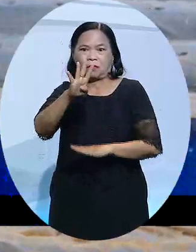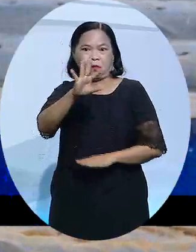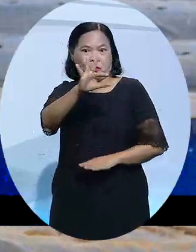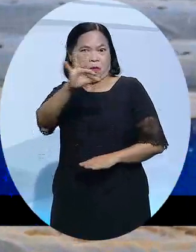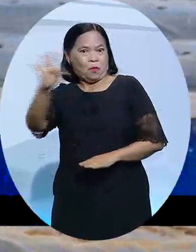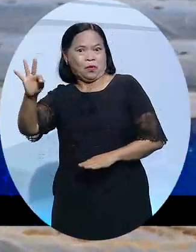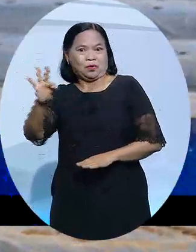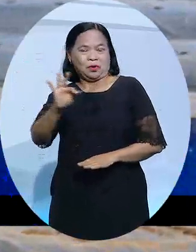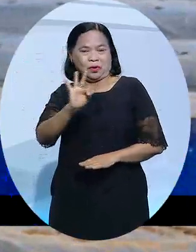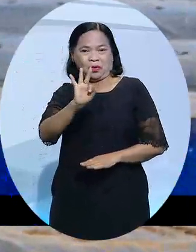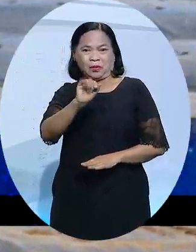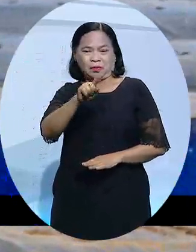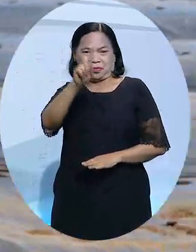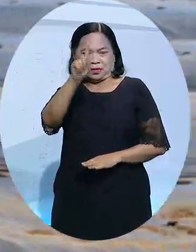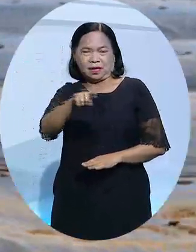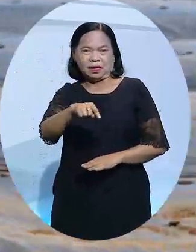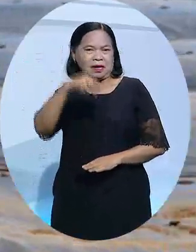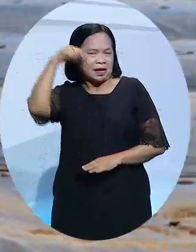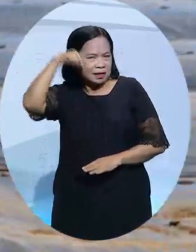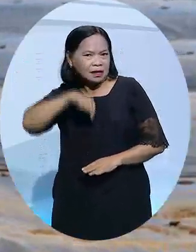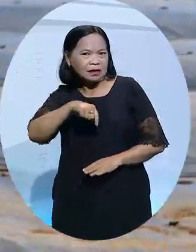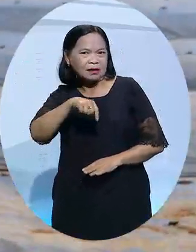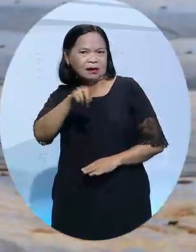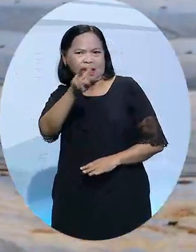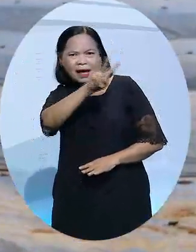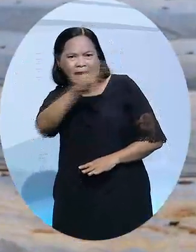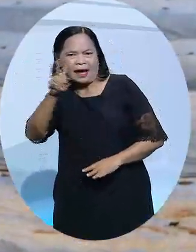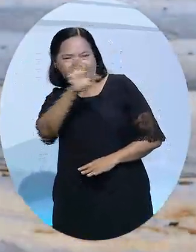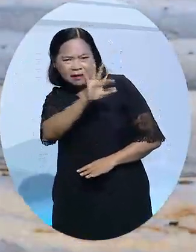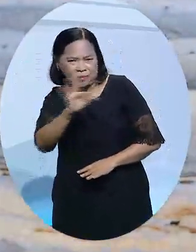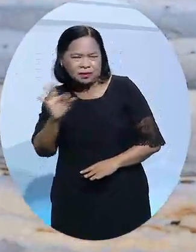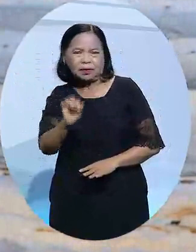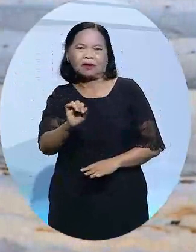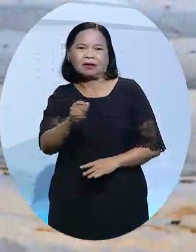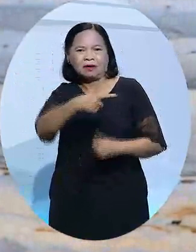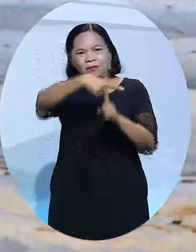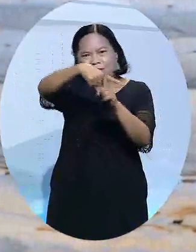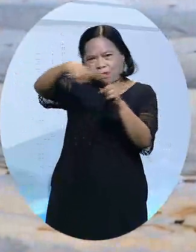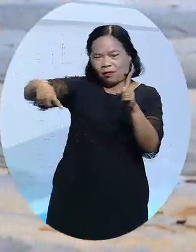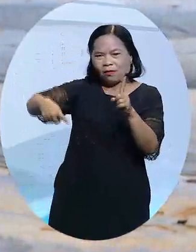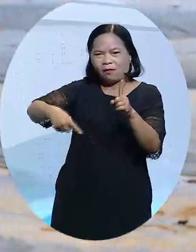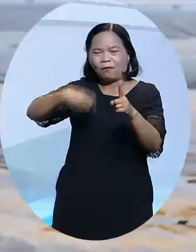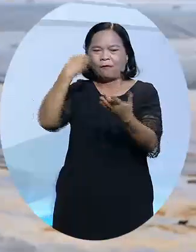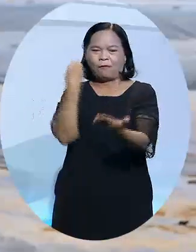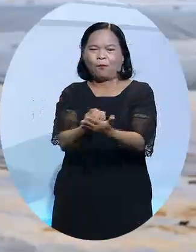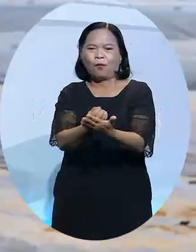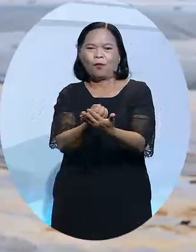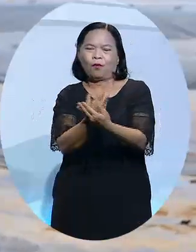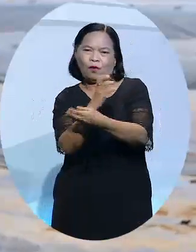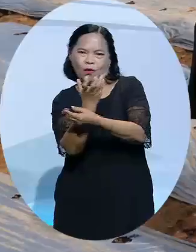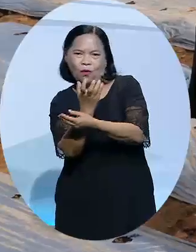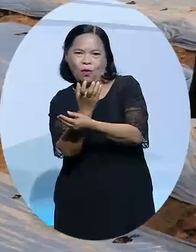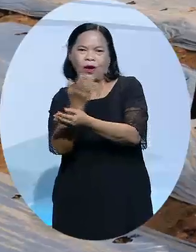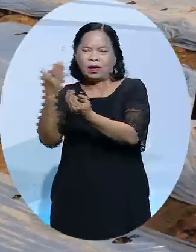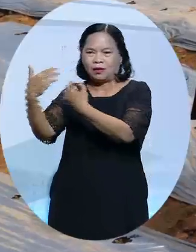Tuy nhiên thì đất nước Nhật Bản họ chỉ cung ứng được 20 triệu tấn trồng tại Nhật thôi. Chính vì thế một nửa sản lượng là họ phải nhập khẩu từ nước ngoài trong đó